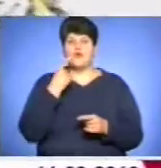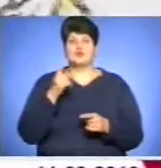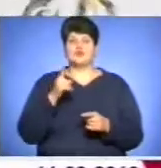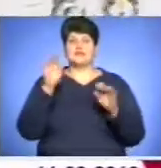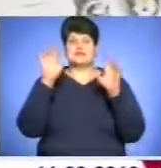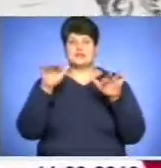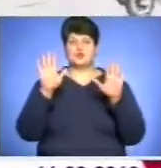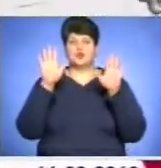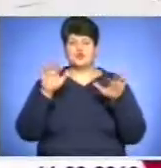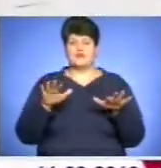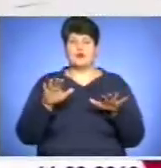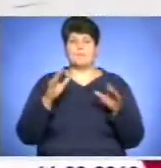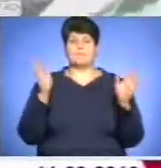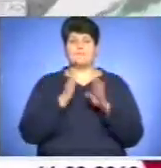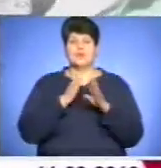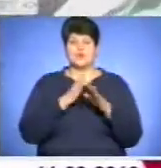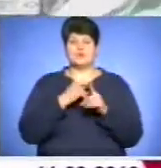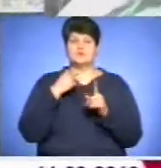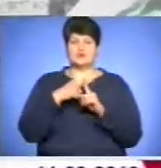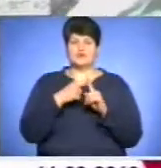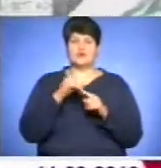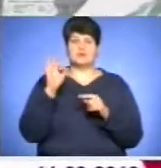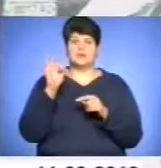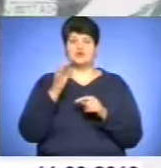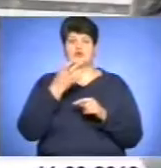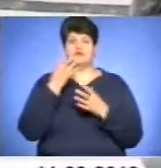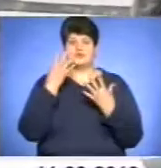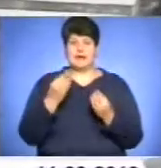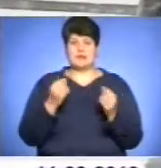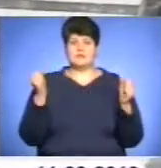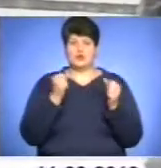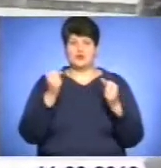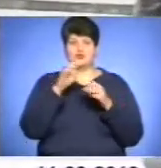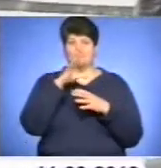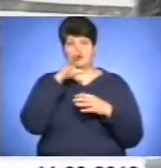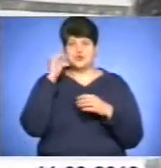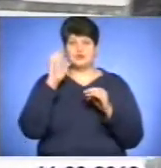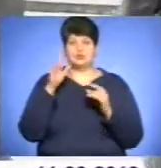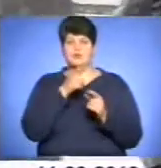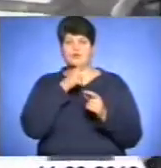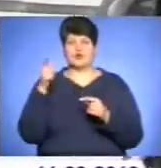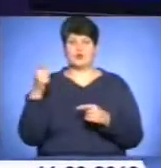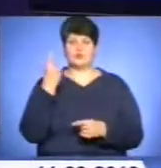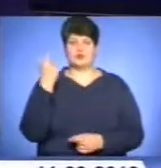-дощова погода із плюсовою температурою вдень і морозною вночі збережеться ще протягом тижня.